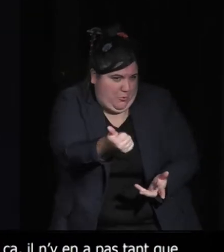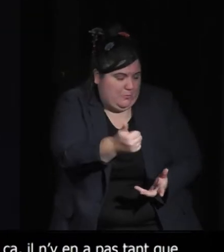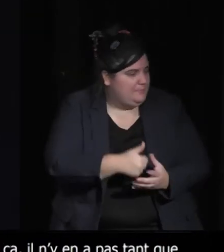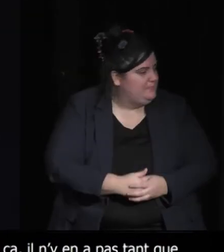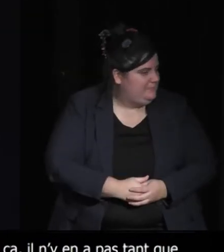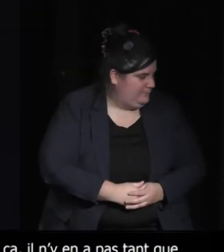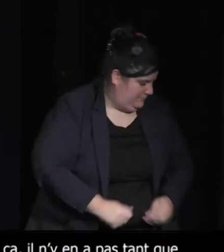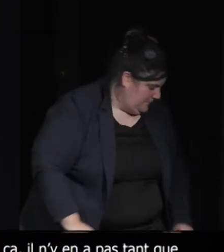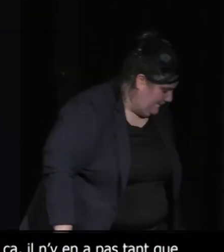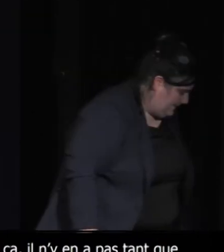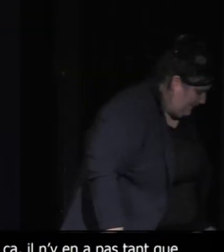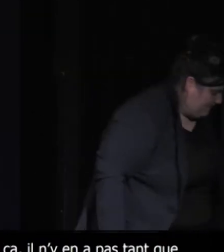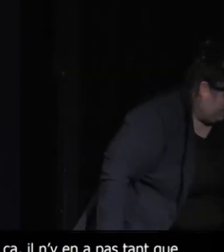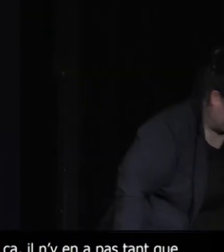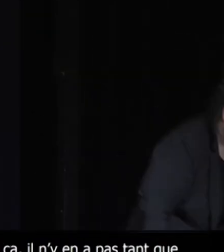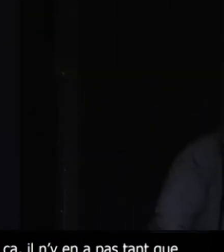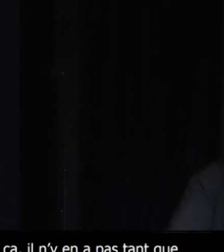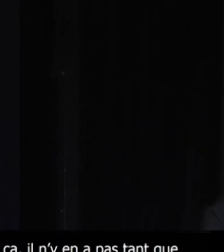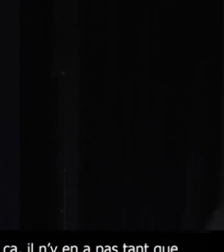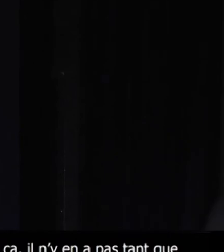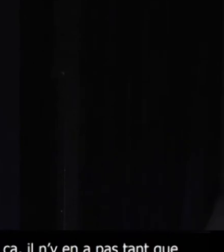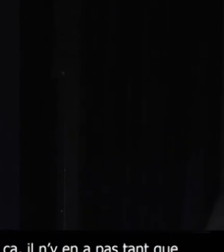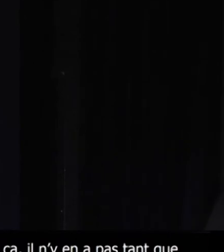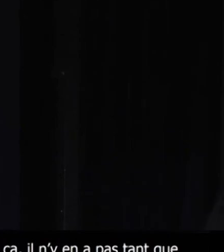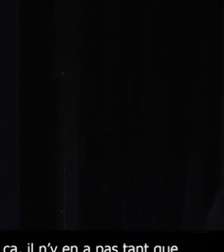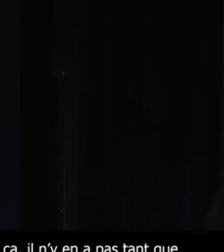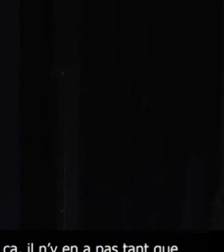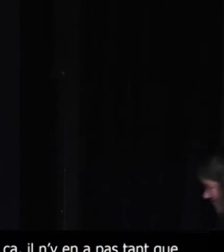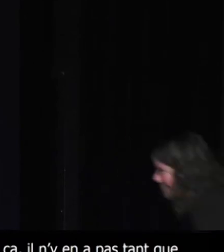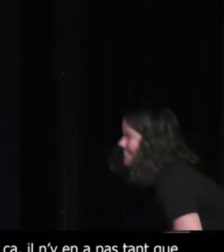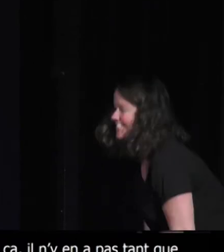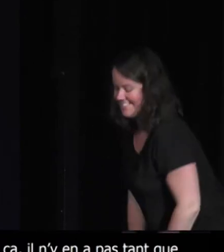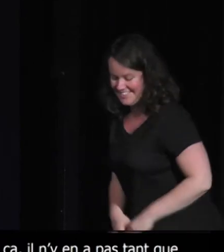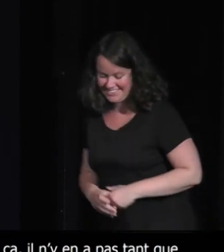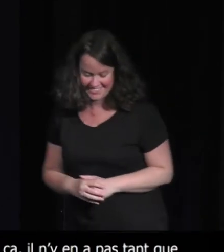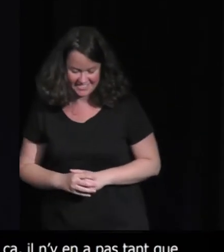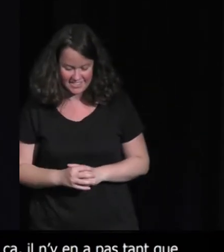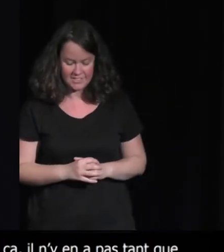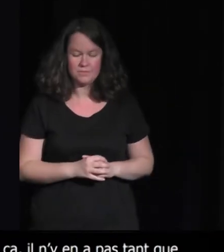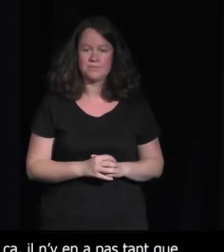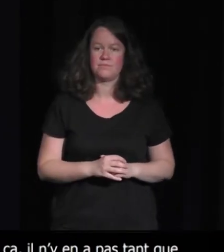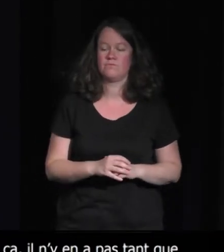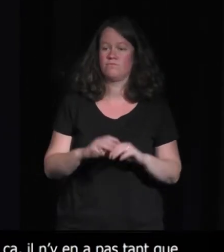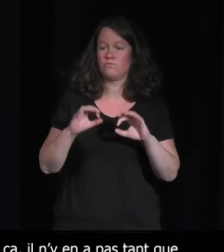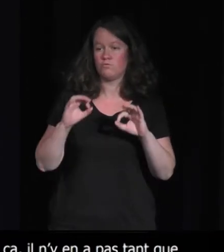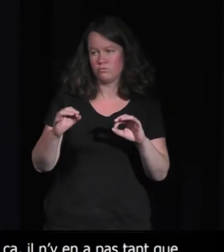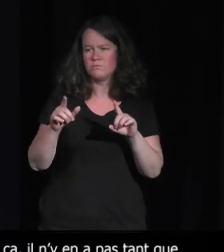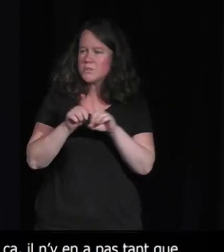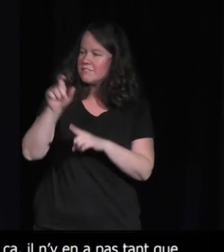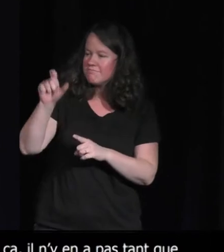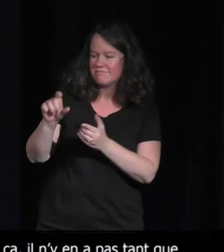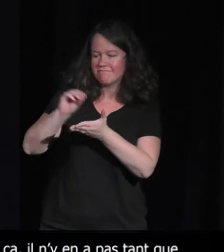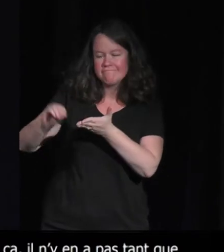surtout, en fait, ce qui est très amusant, alors moi, j'en avais lu, et puis Estelle Zongminga avait fait une interview dans Libération, donc j'avais